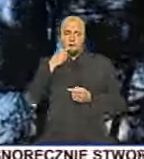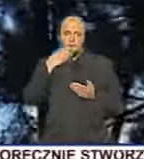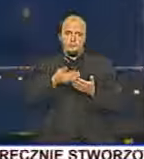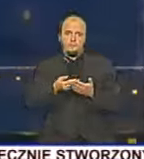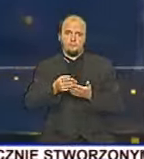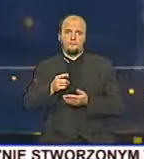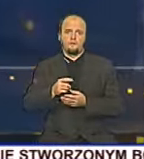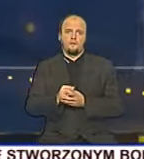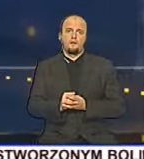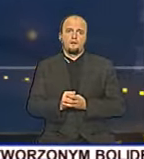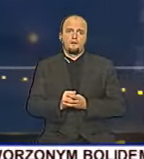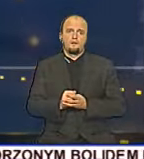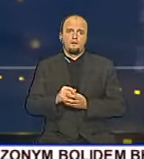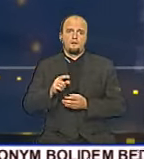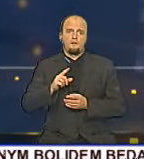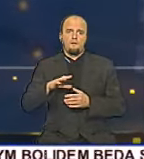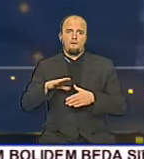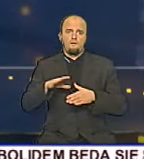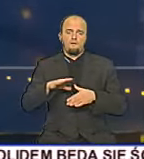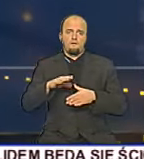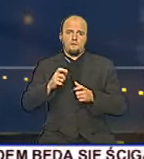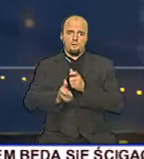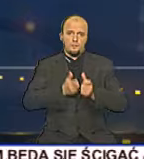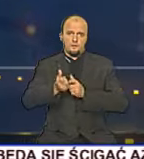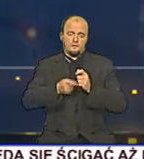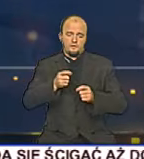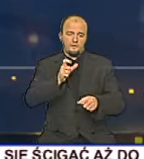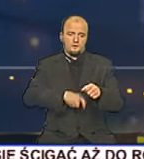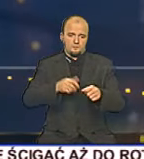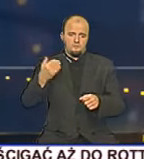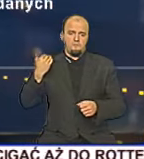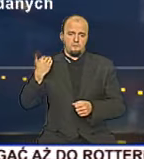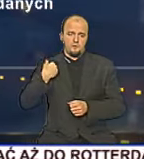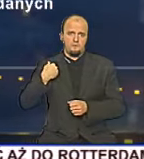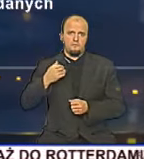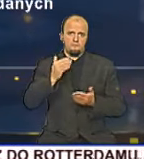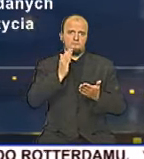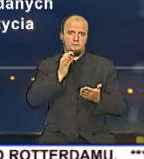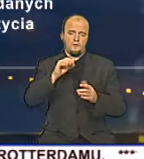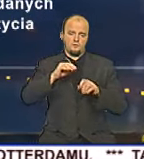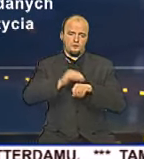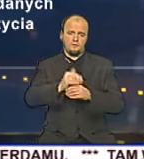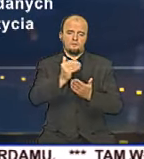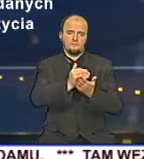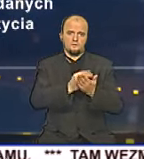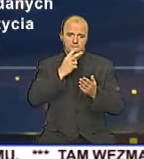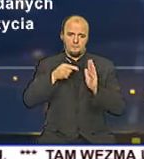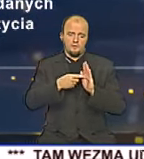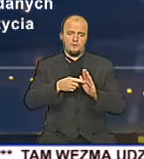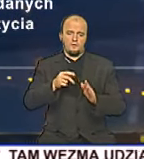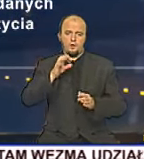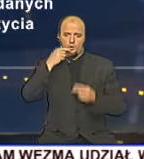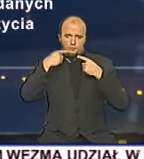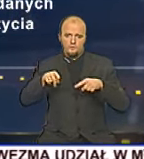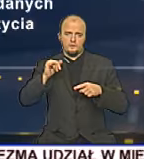helikoptera. Postępowanie dyspozytora było modelowe, świadczące o dużej odpowiedzialności i znajomości procedur